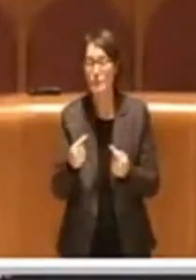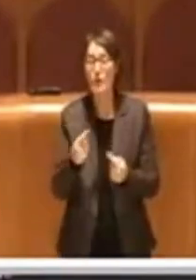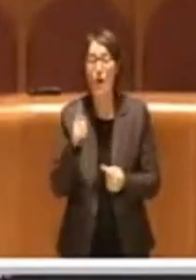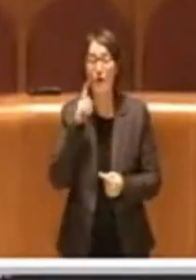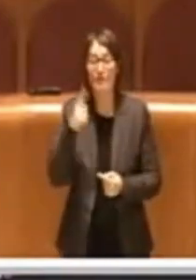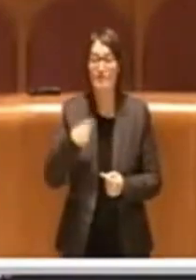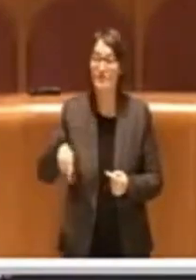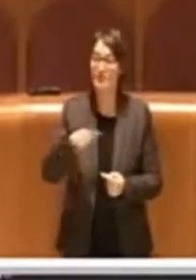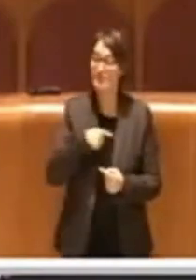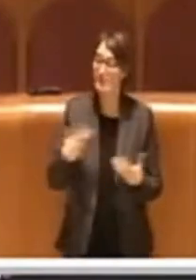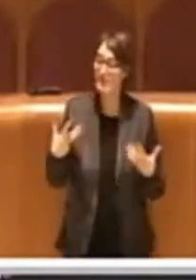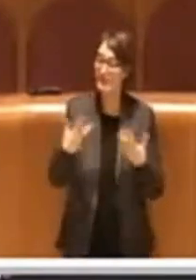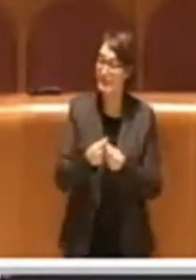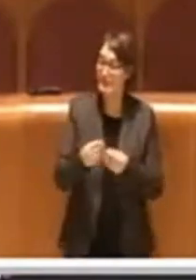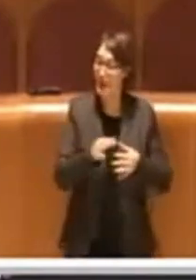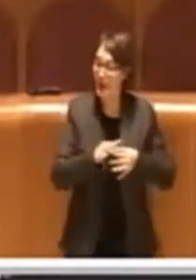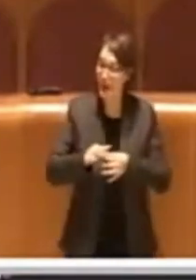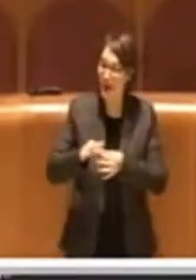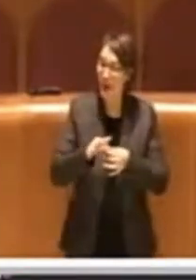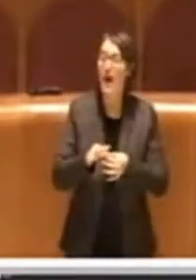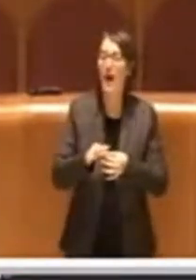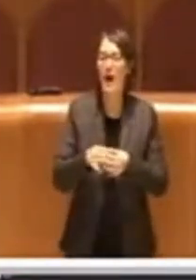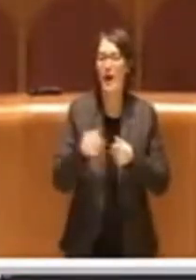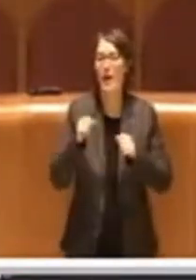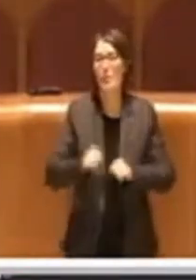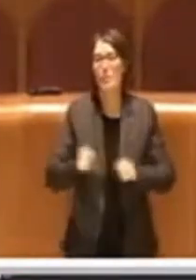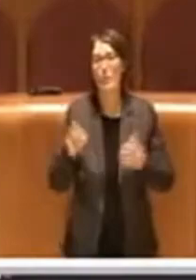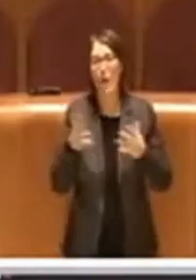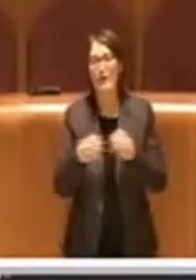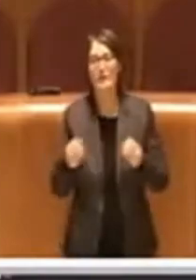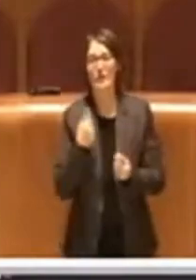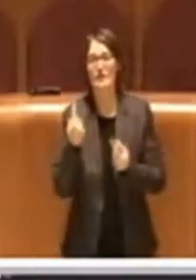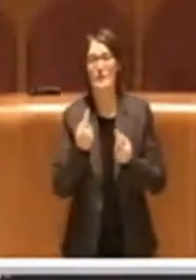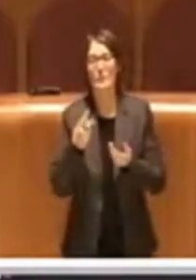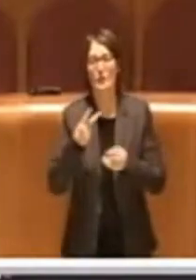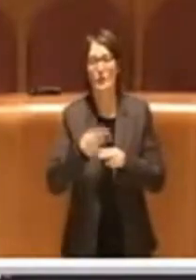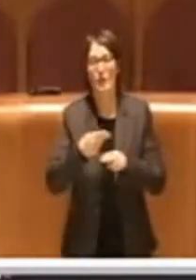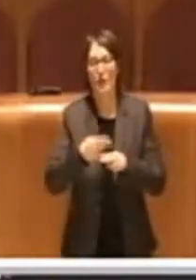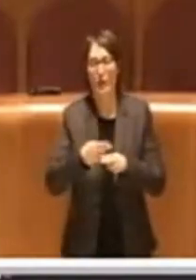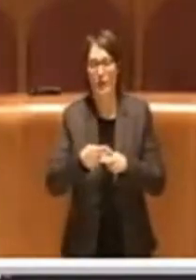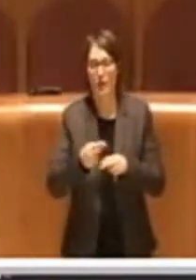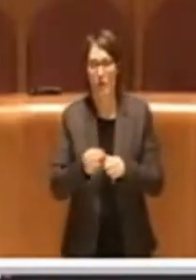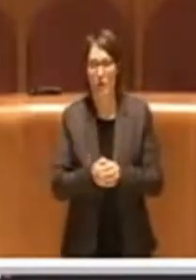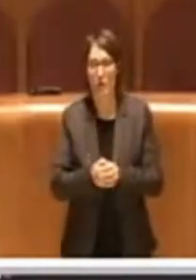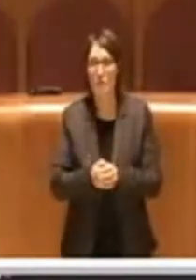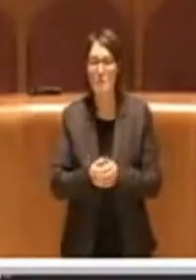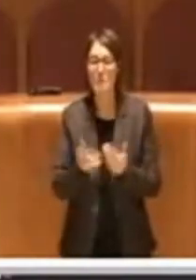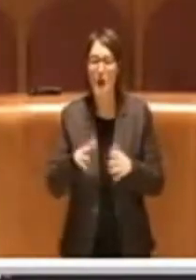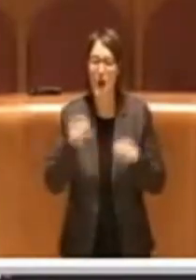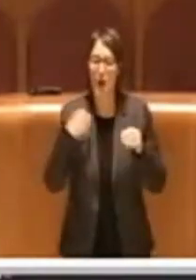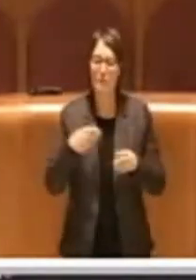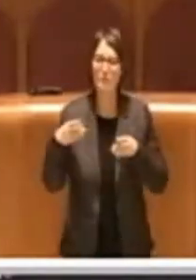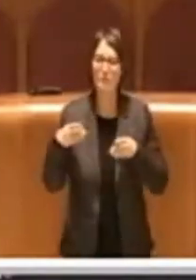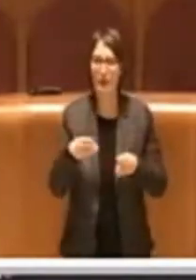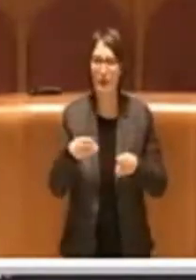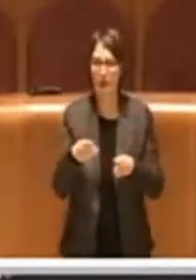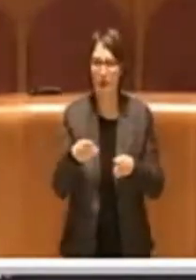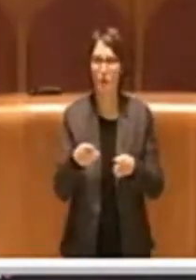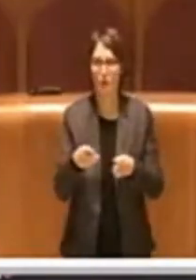la questione romana e quindi di conseguenza riusciremo a cominciare a fare un percorso